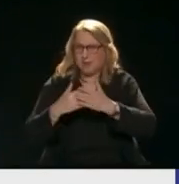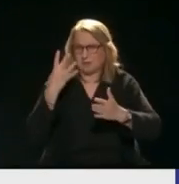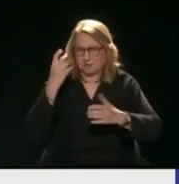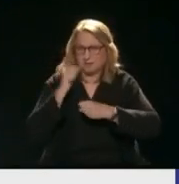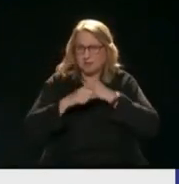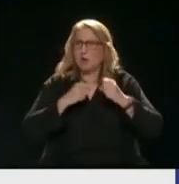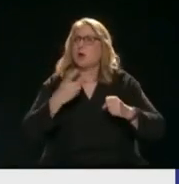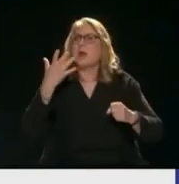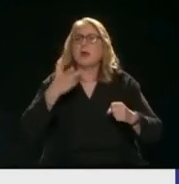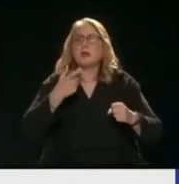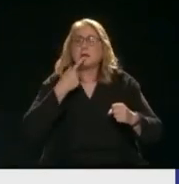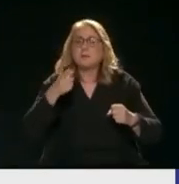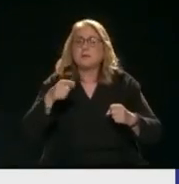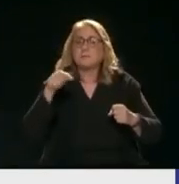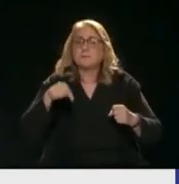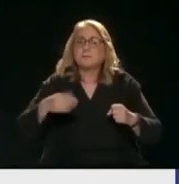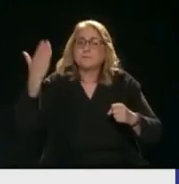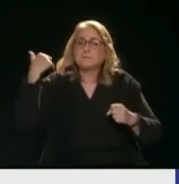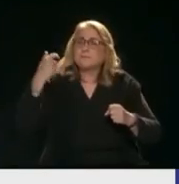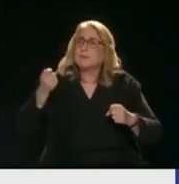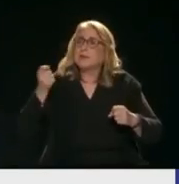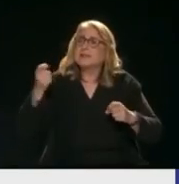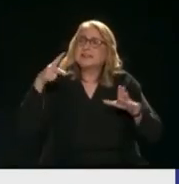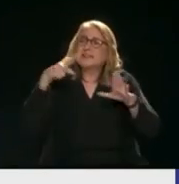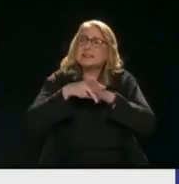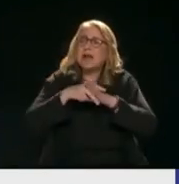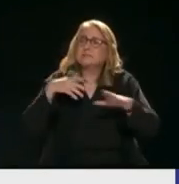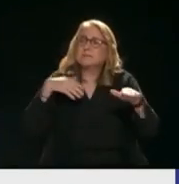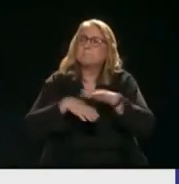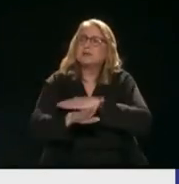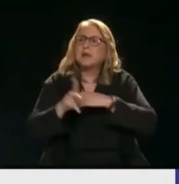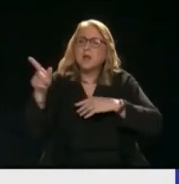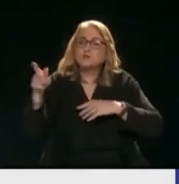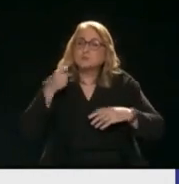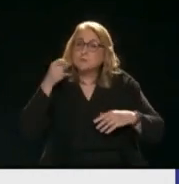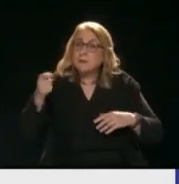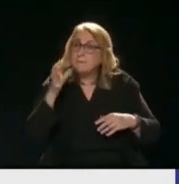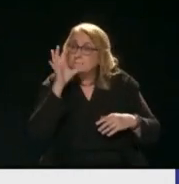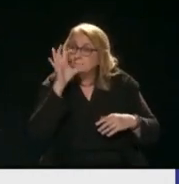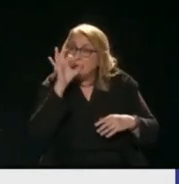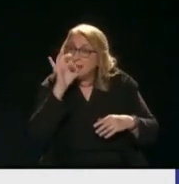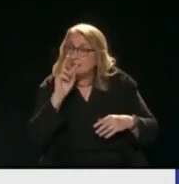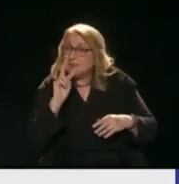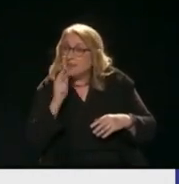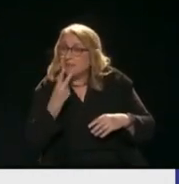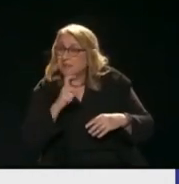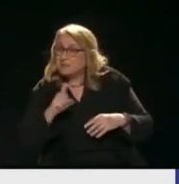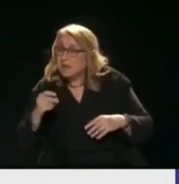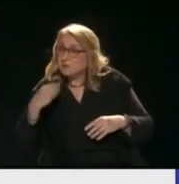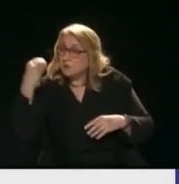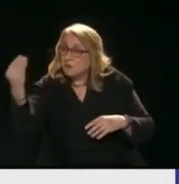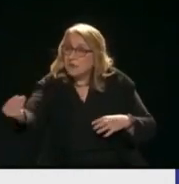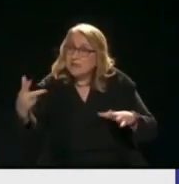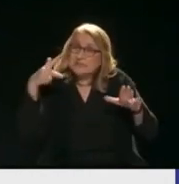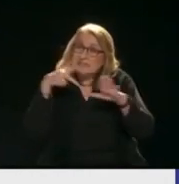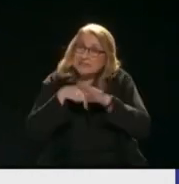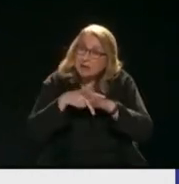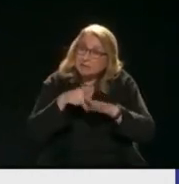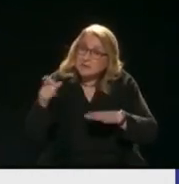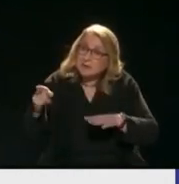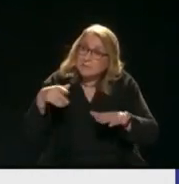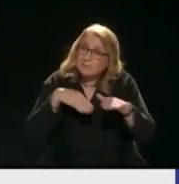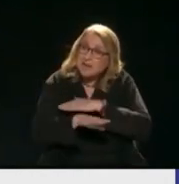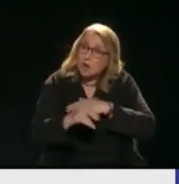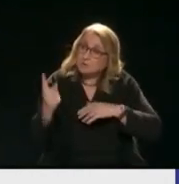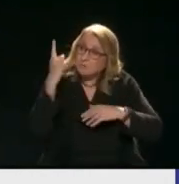Τις επισφάλειες Τις πεσμένες στην τράπεζα πυραιός Αλήθεια Δώσατε 50 δις Σε μια τράπεζα στην πυραιός Για να